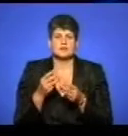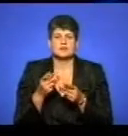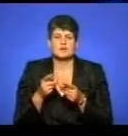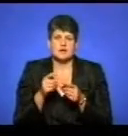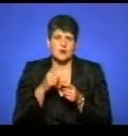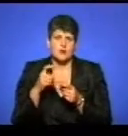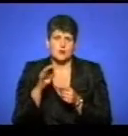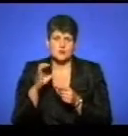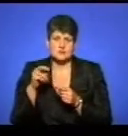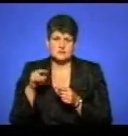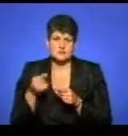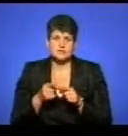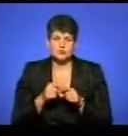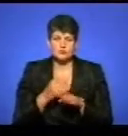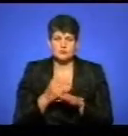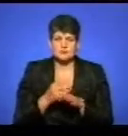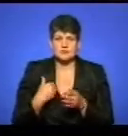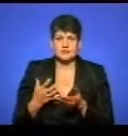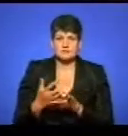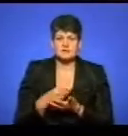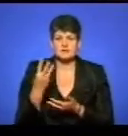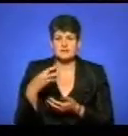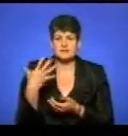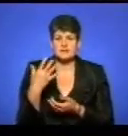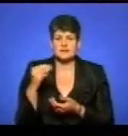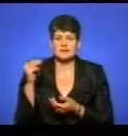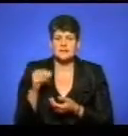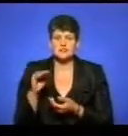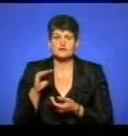На цьому п'ятому етапі подорожі я назбирав 35 тисяч фунтів.